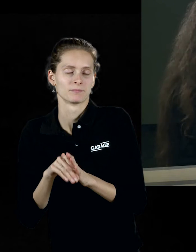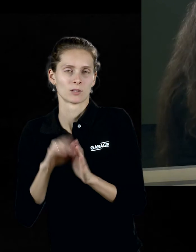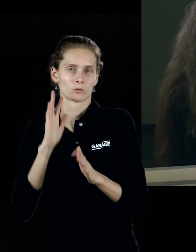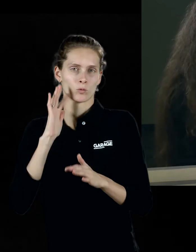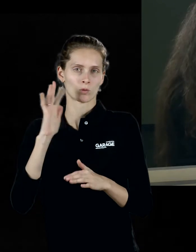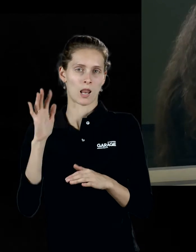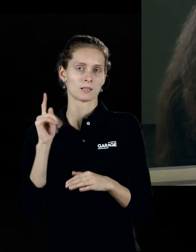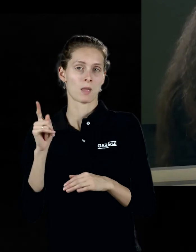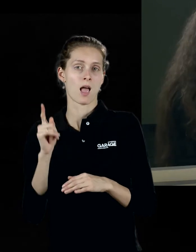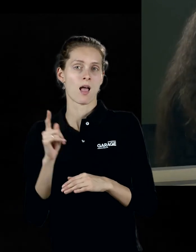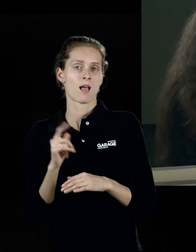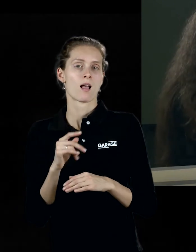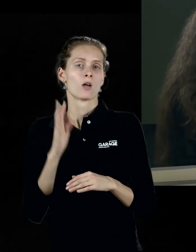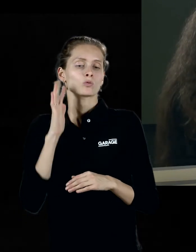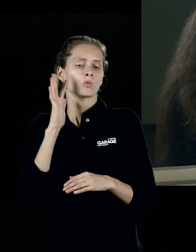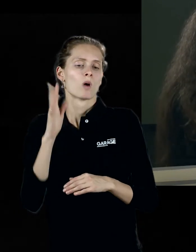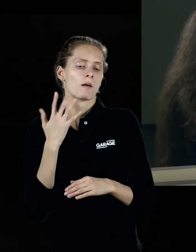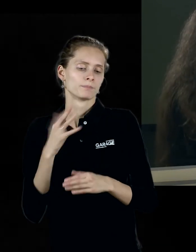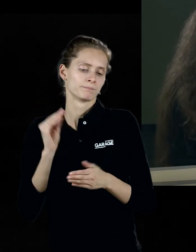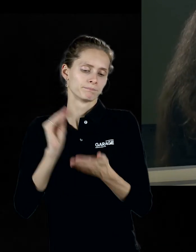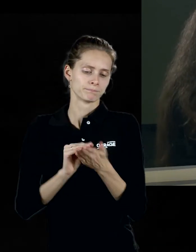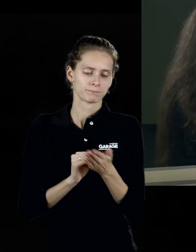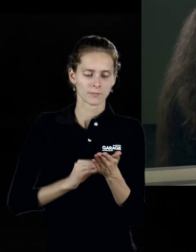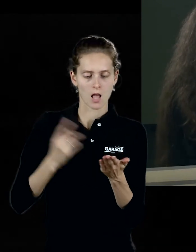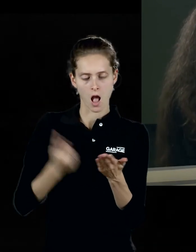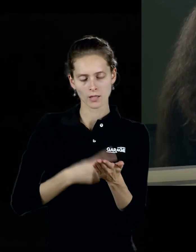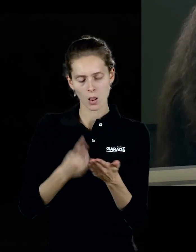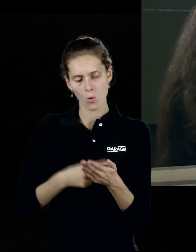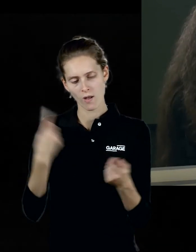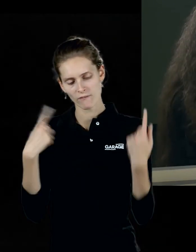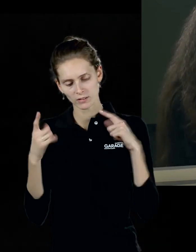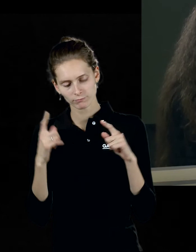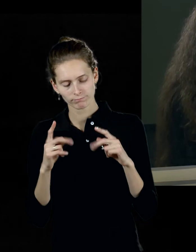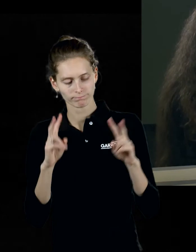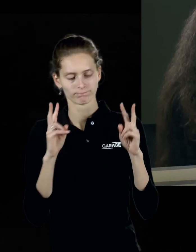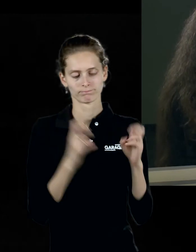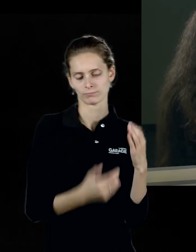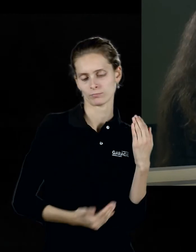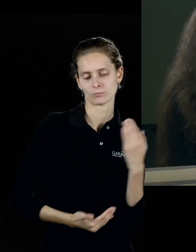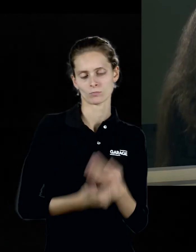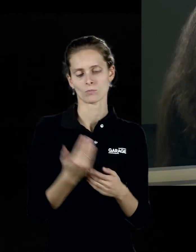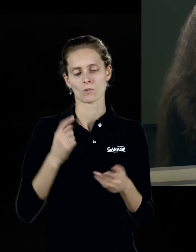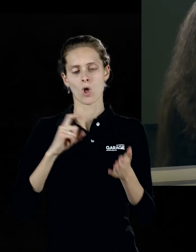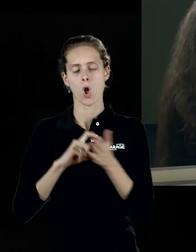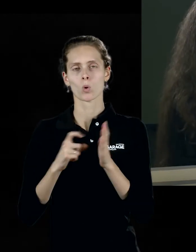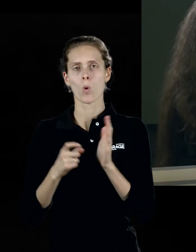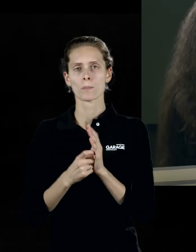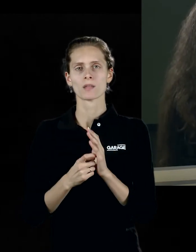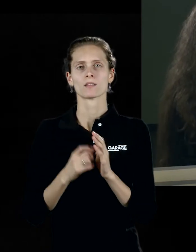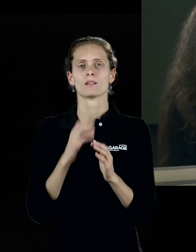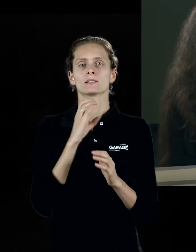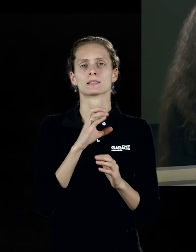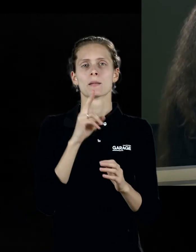основоположник сюрреализма, когда составлял каталог выставки, придумал ей другое название, он назвал ее «Комната с привидениями».